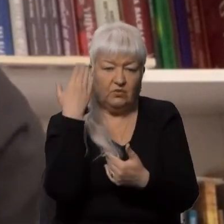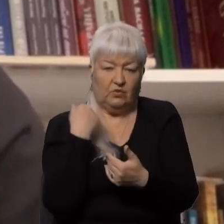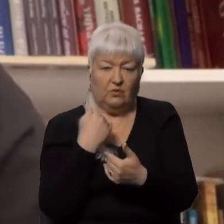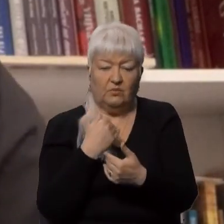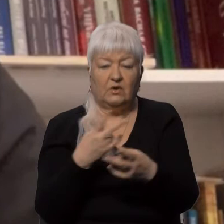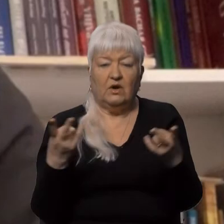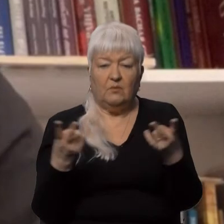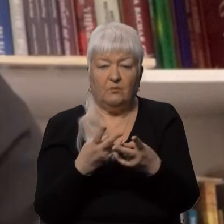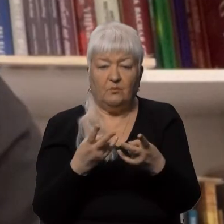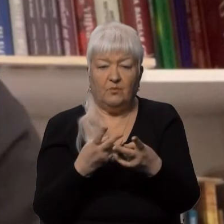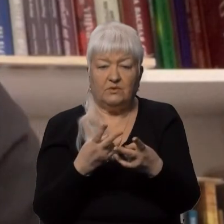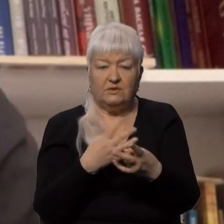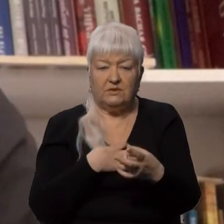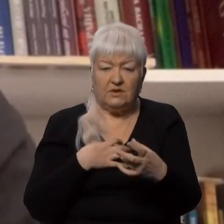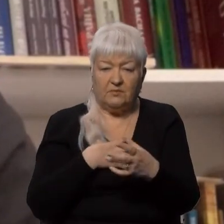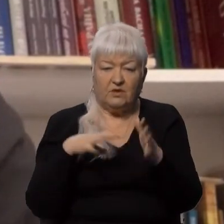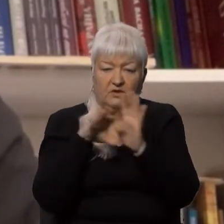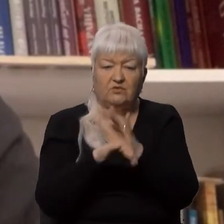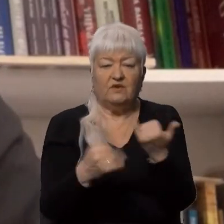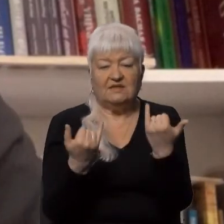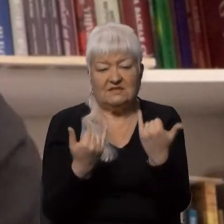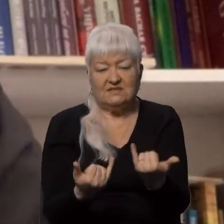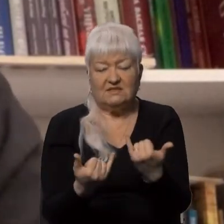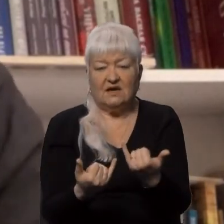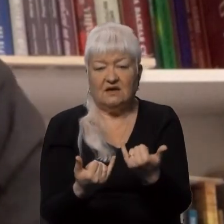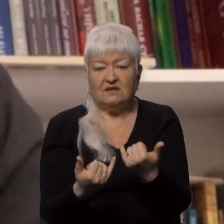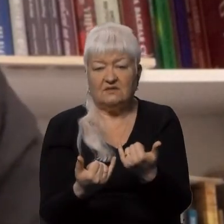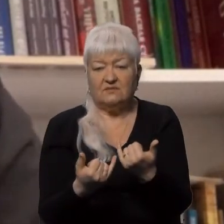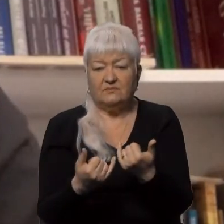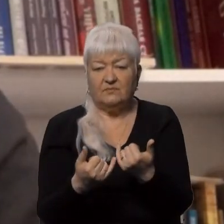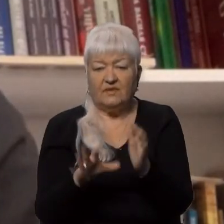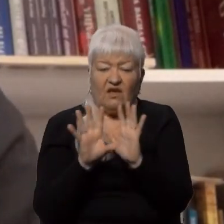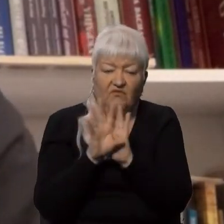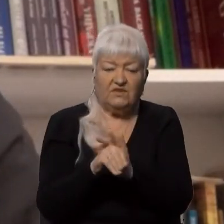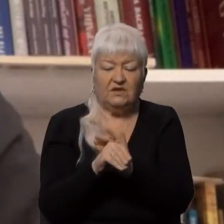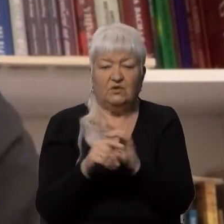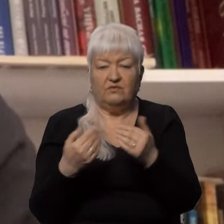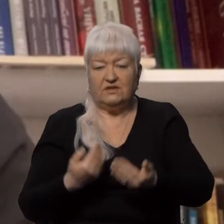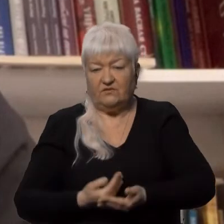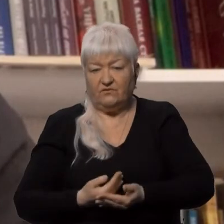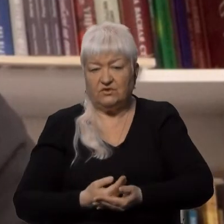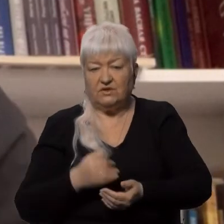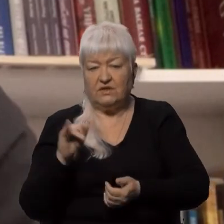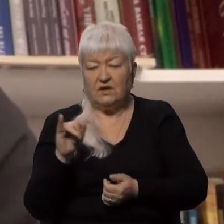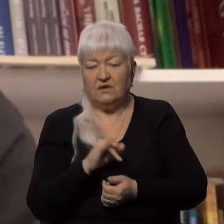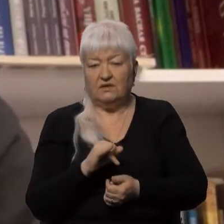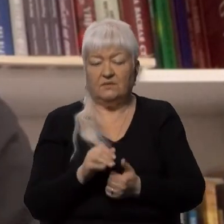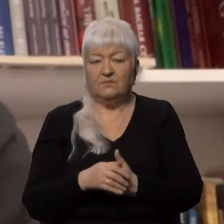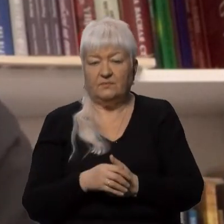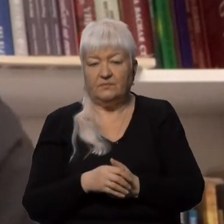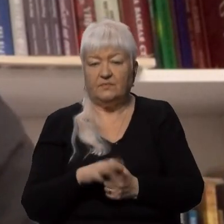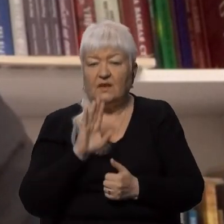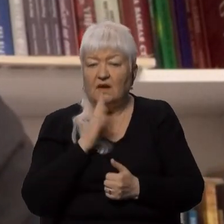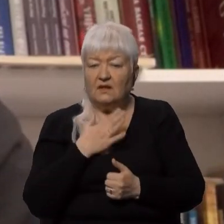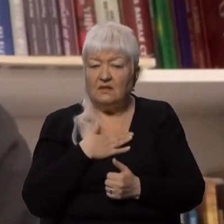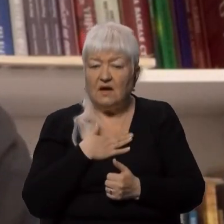актуалізовувати зараз, сьогодні, втілювати це в життя. І, звичайно, що наше